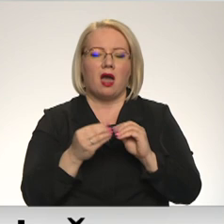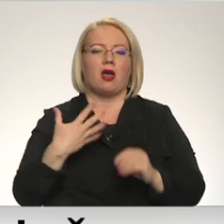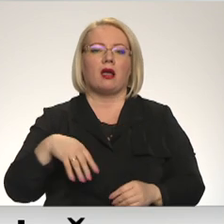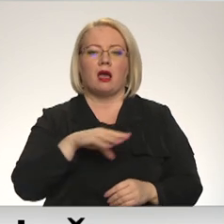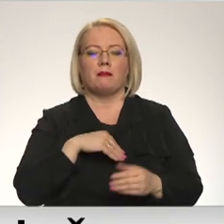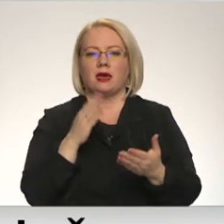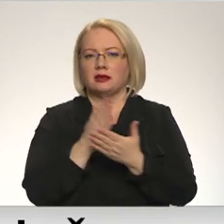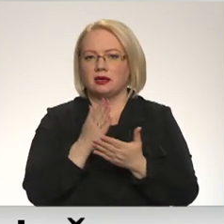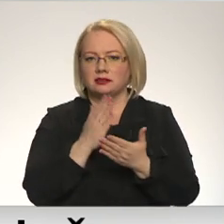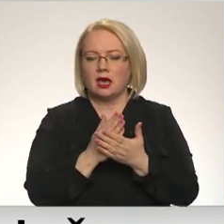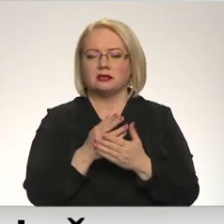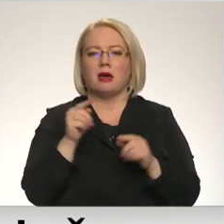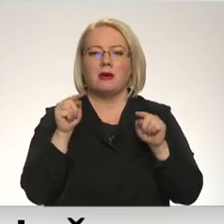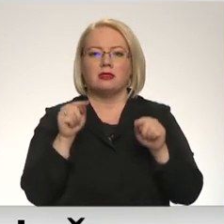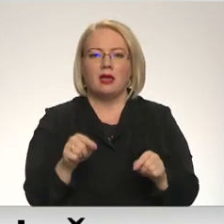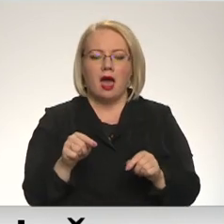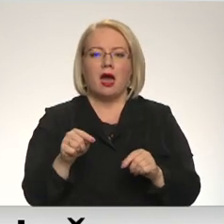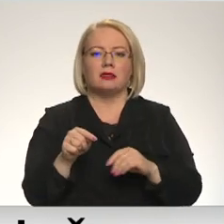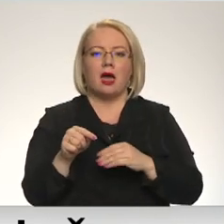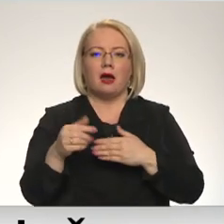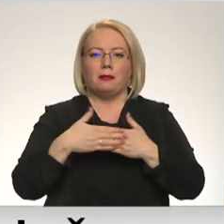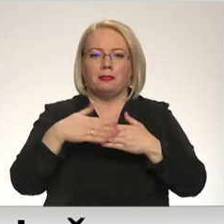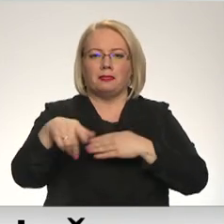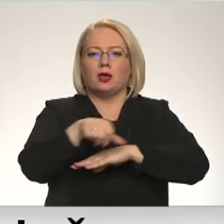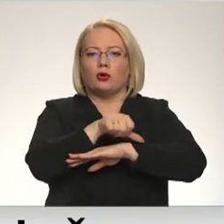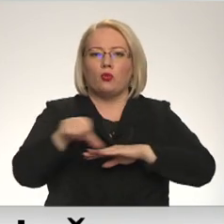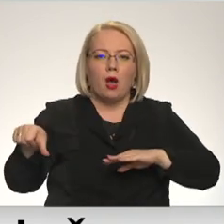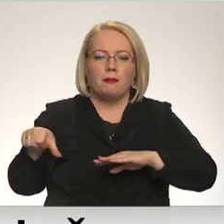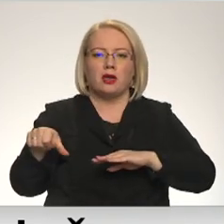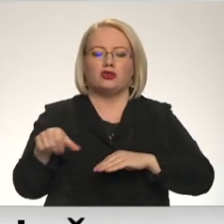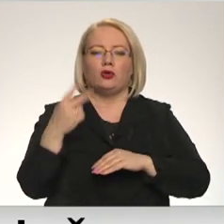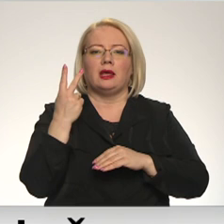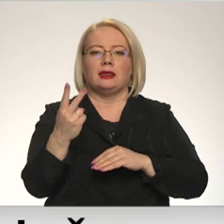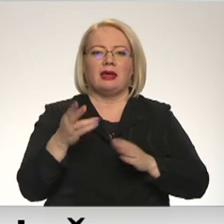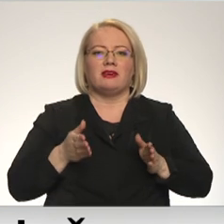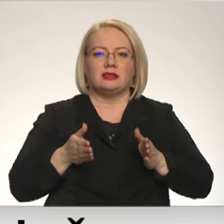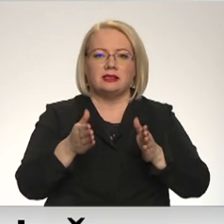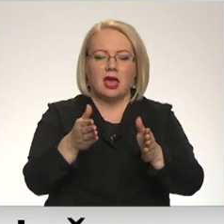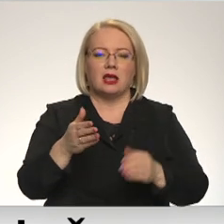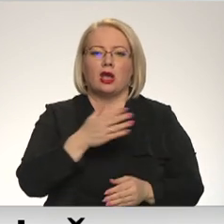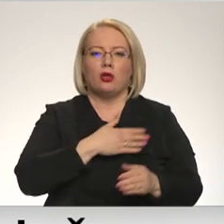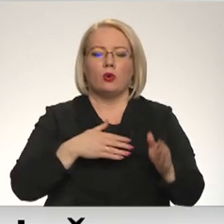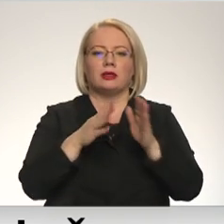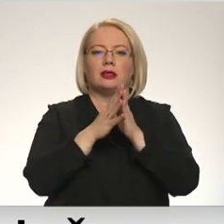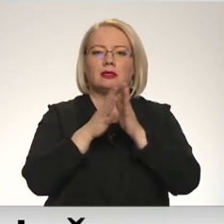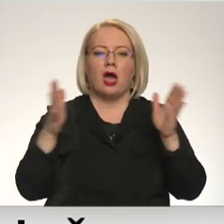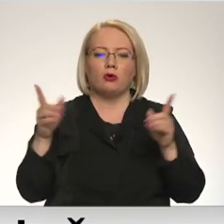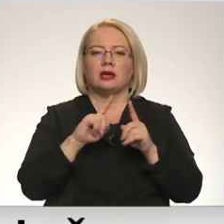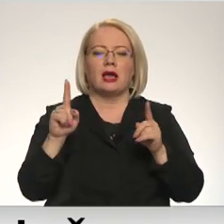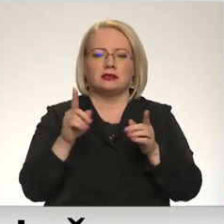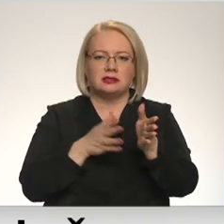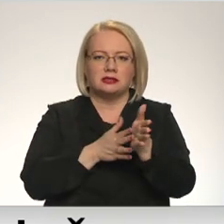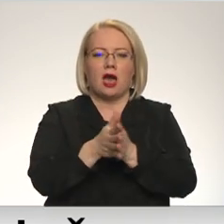esam tādā Latvijas pašā robežā un cik ir tie divi ceļi, ka mums ir ļoti daudz tādu, kas ir transitāti.